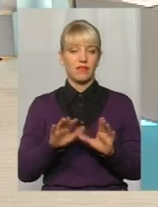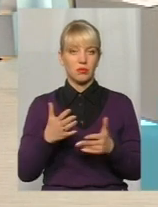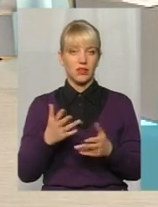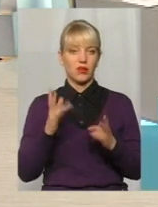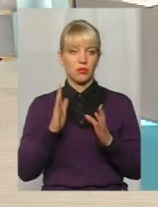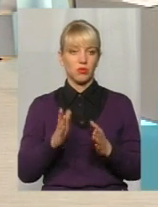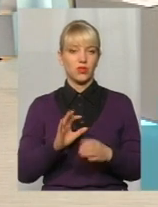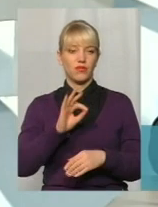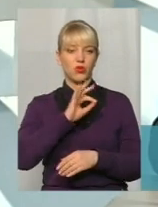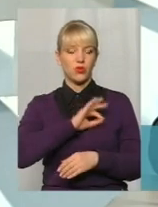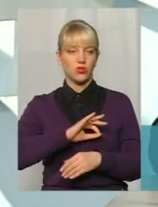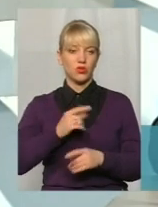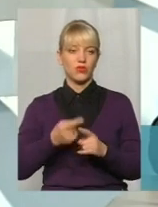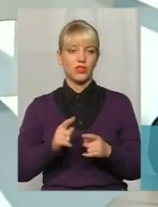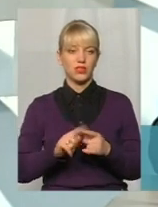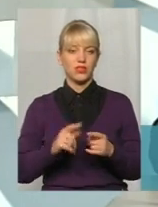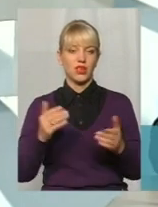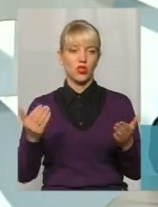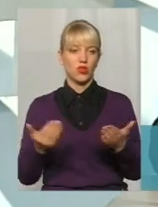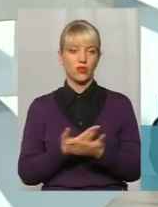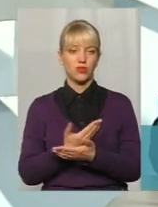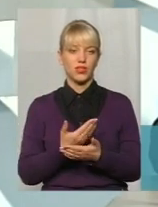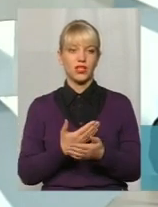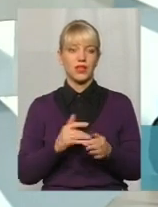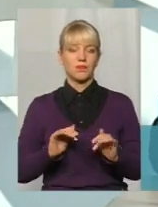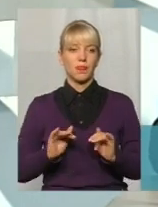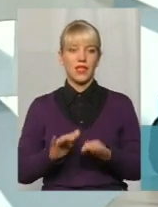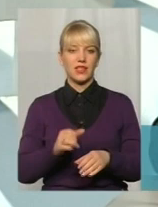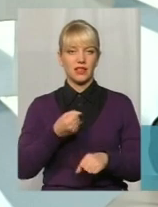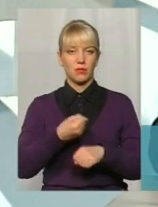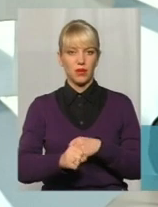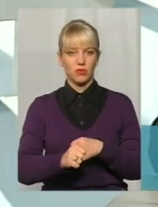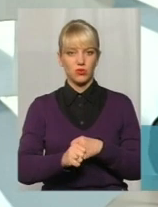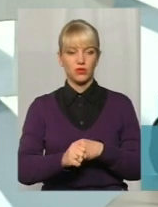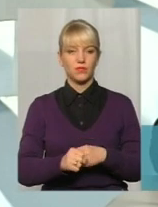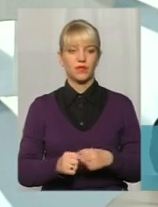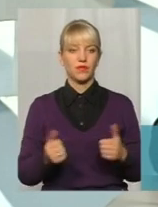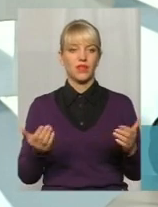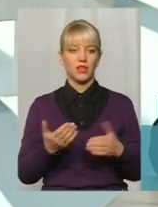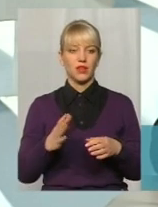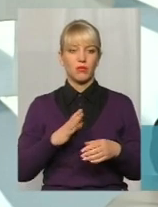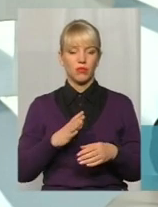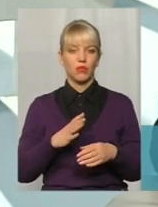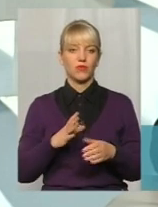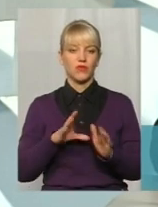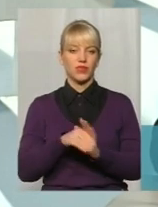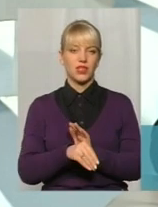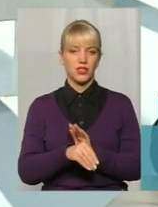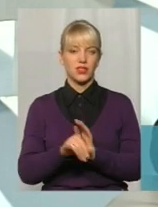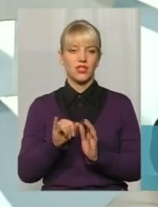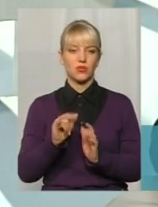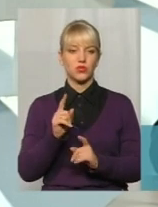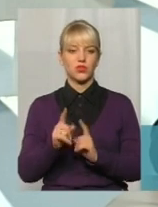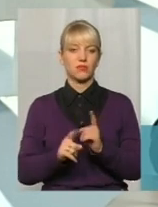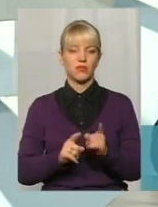використовуватись оцей новий захід примусу, який був внесений зміни до